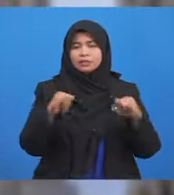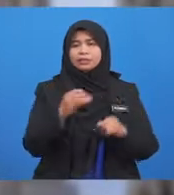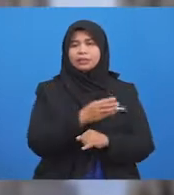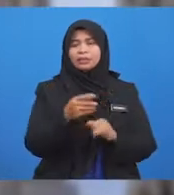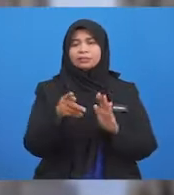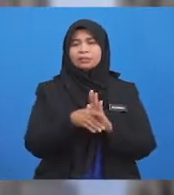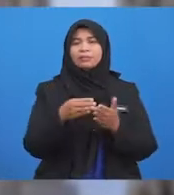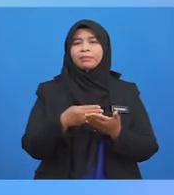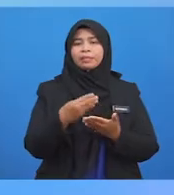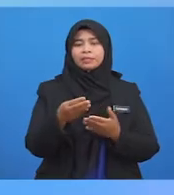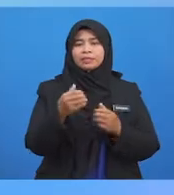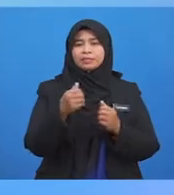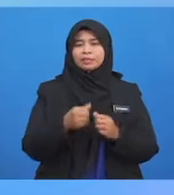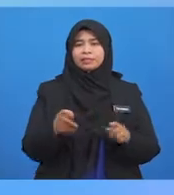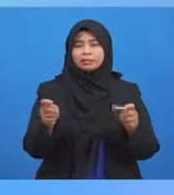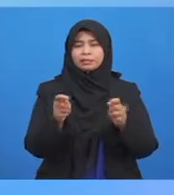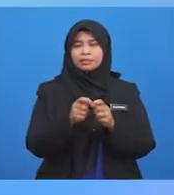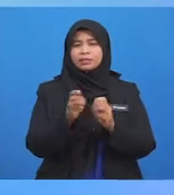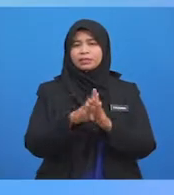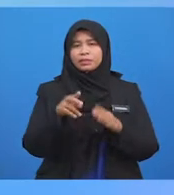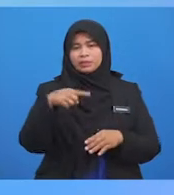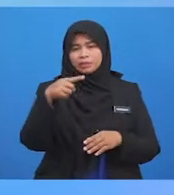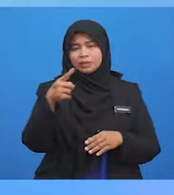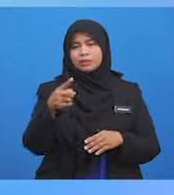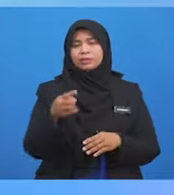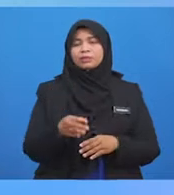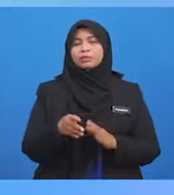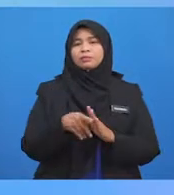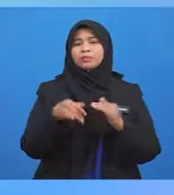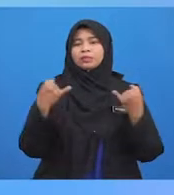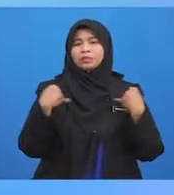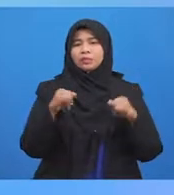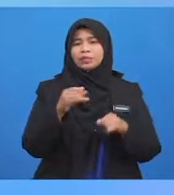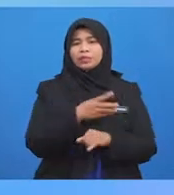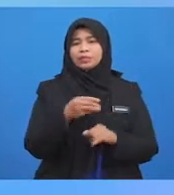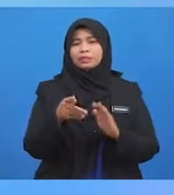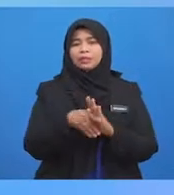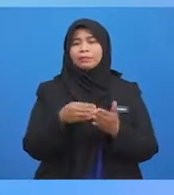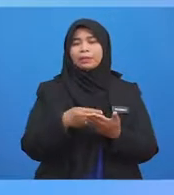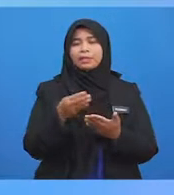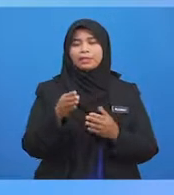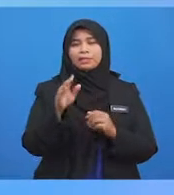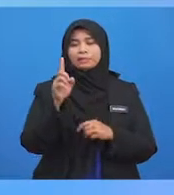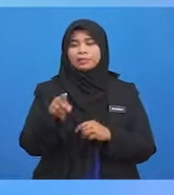seperti berikut Pertama Penjual dan pembeli mestilah berakal Iaitu memais